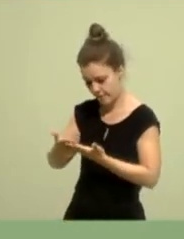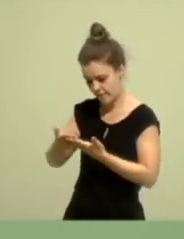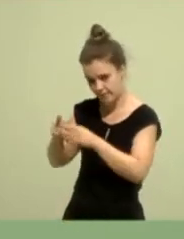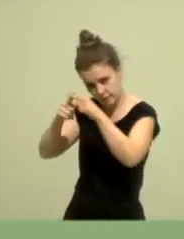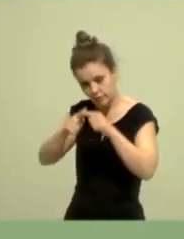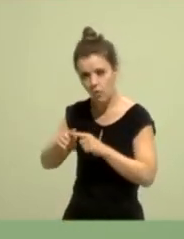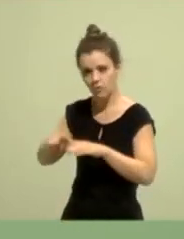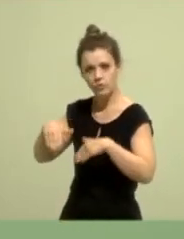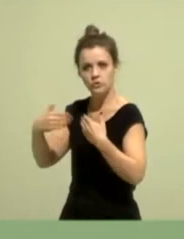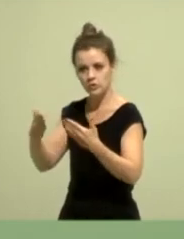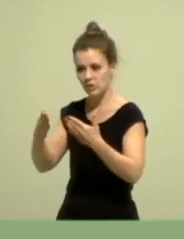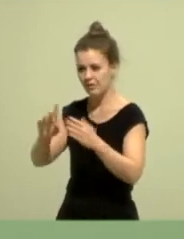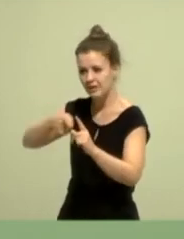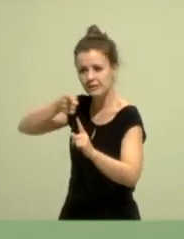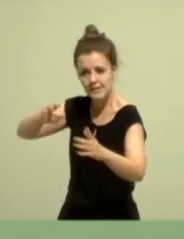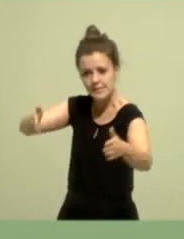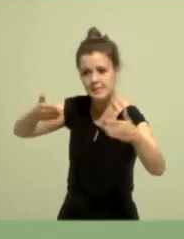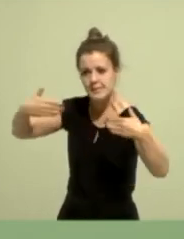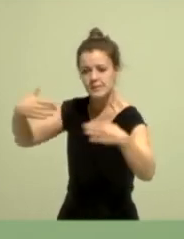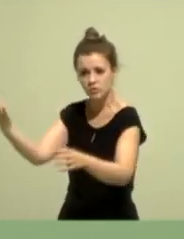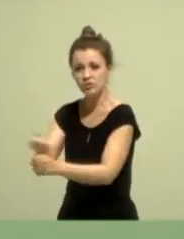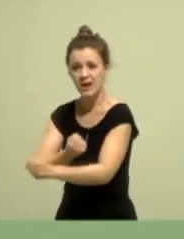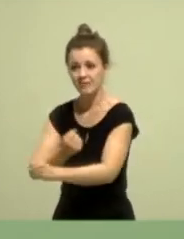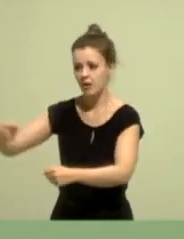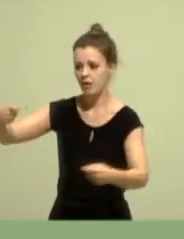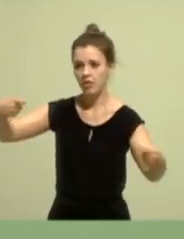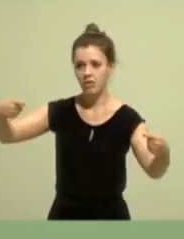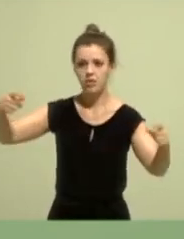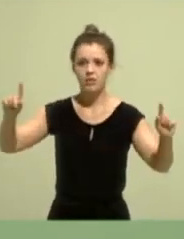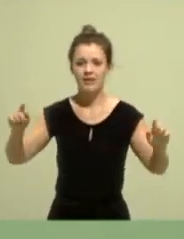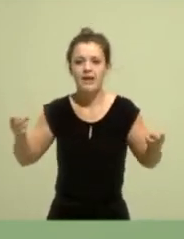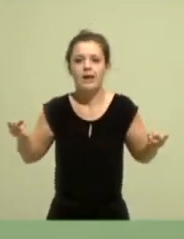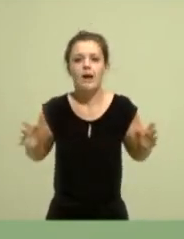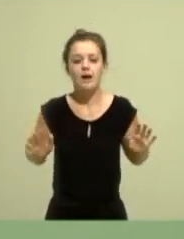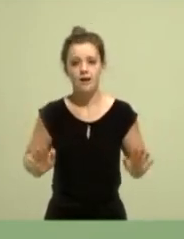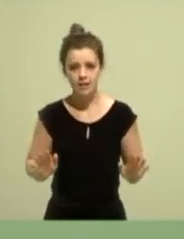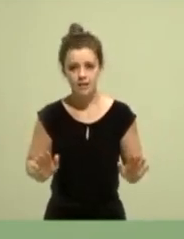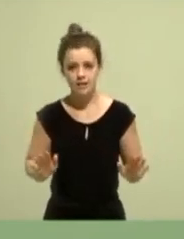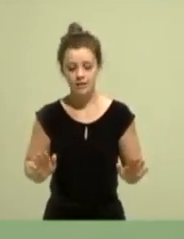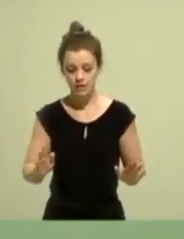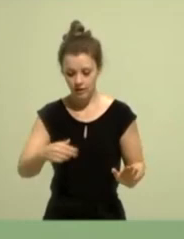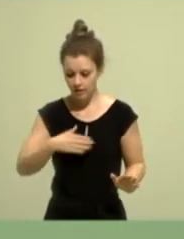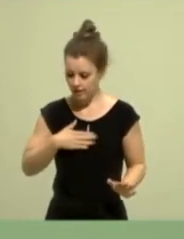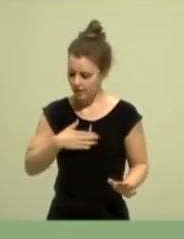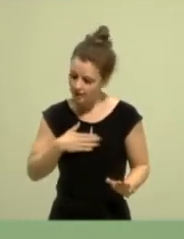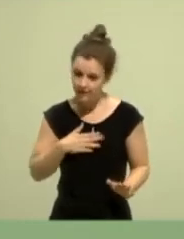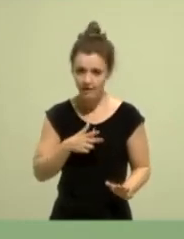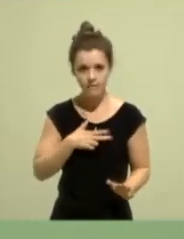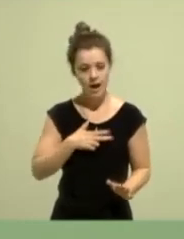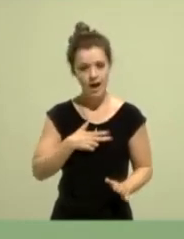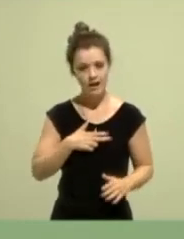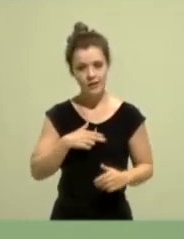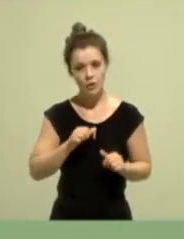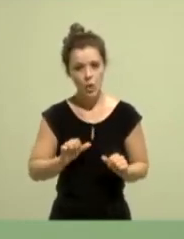Und ich glaube, ich darf sagen, dass ich überglücklich bin, dass wir durch das Drehen an den verschiedensten Stellschrauben und wirklich als